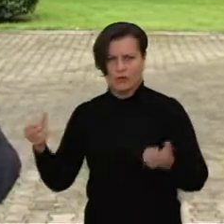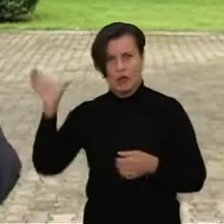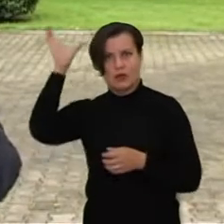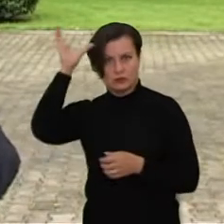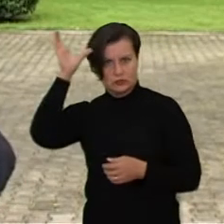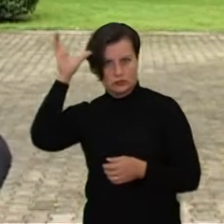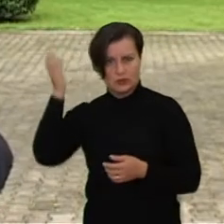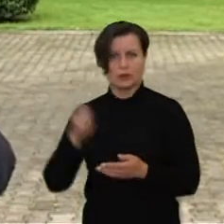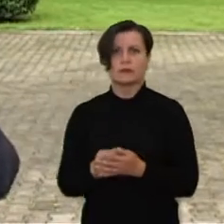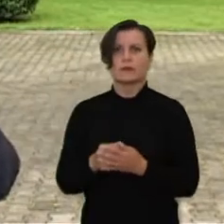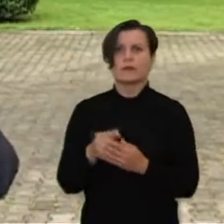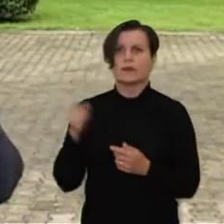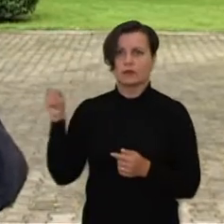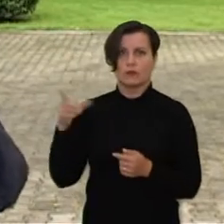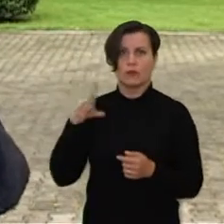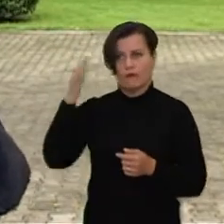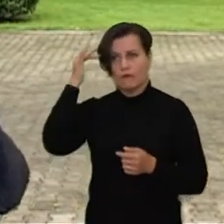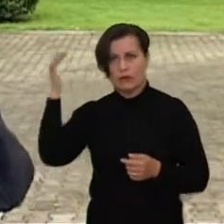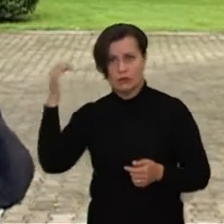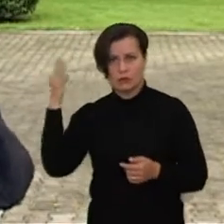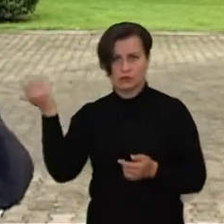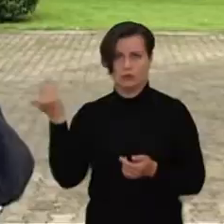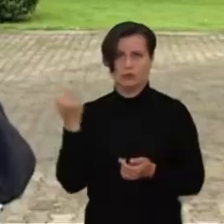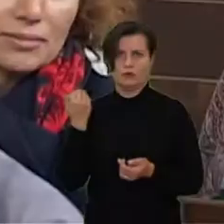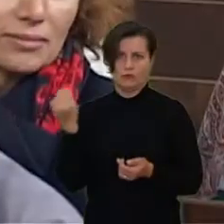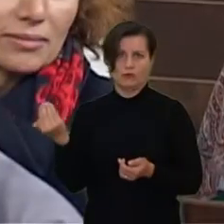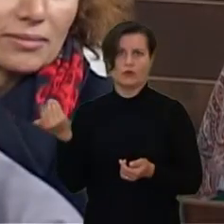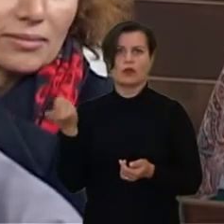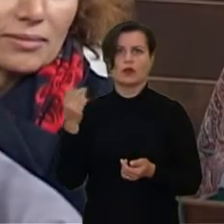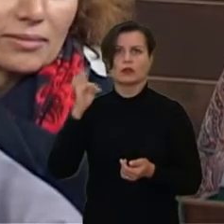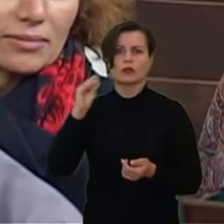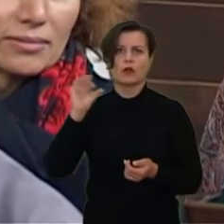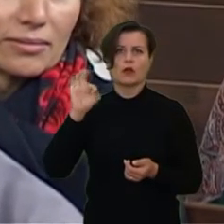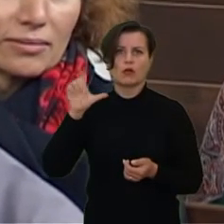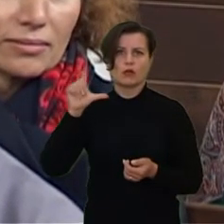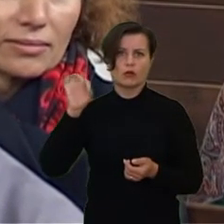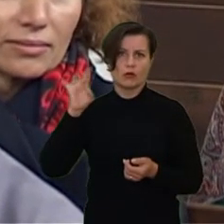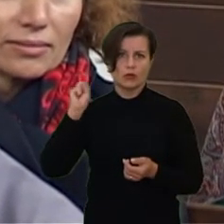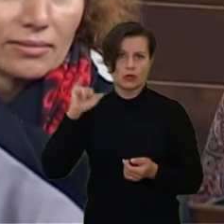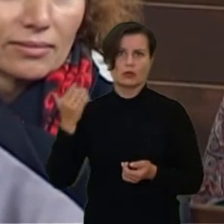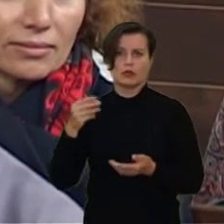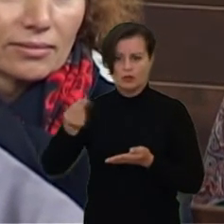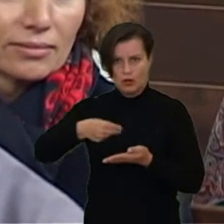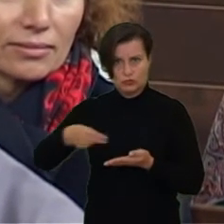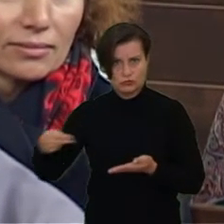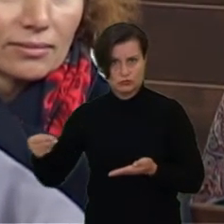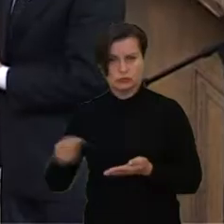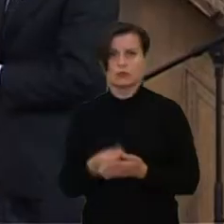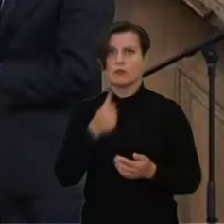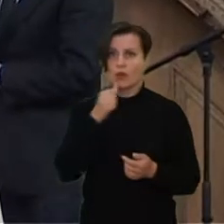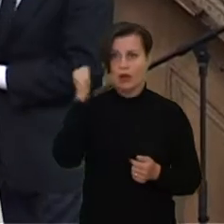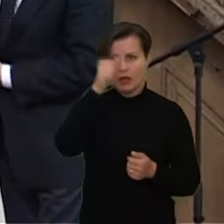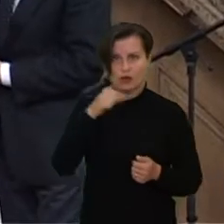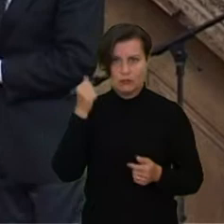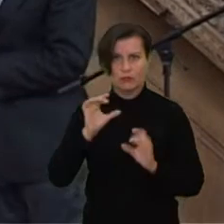išsilavinę ir tai tikriausiai jam padėjo, tai, kad jie buvo ir filosofai, ir teologai, ir rašytojai, panašiai. Tai jeigu